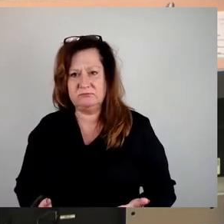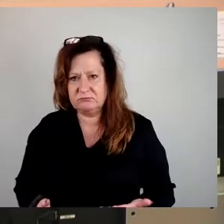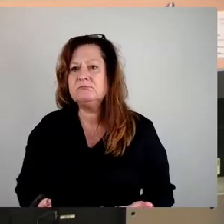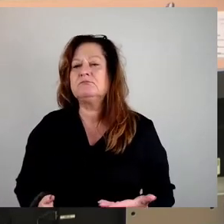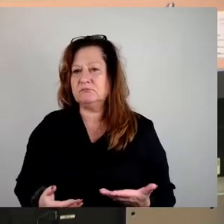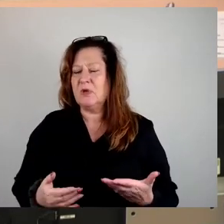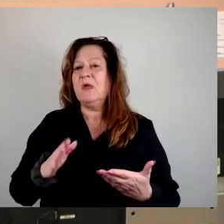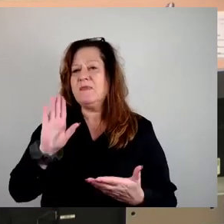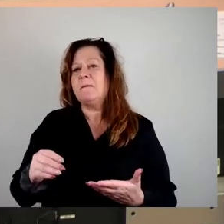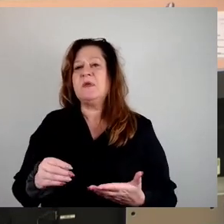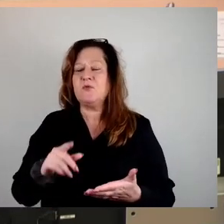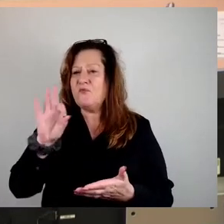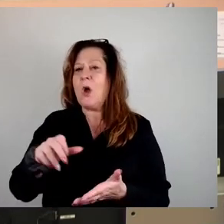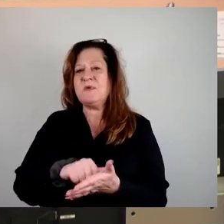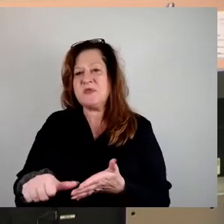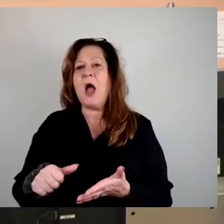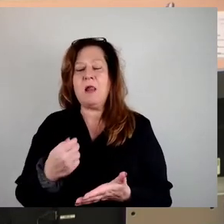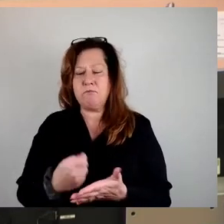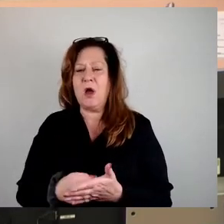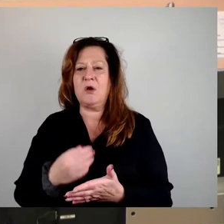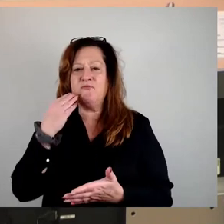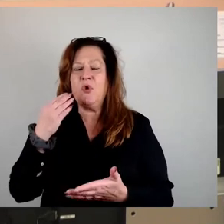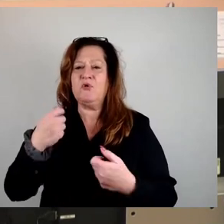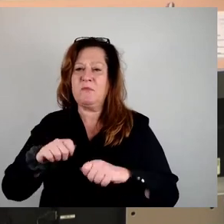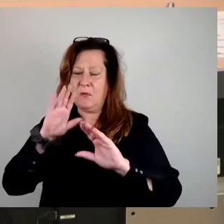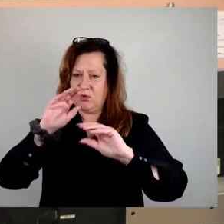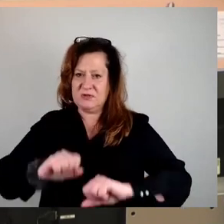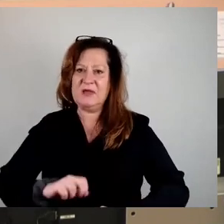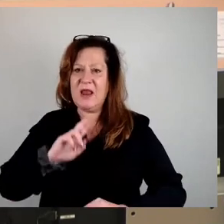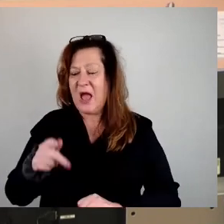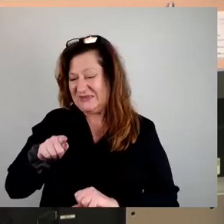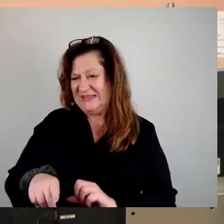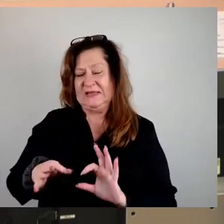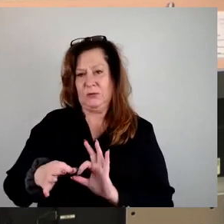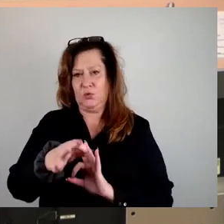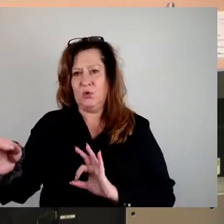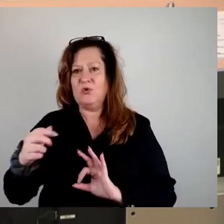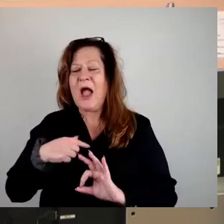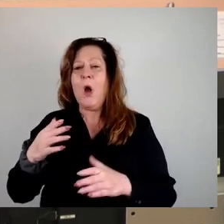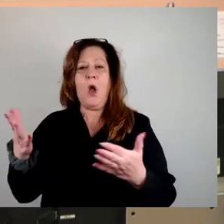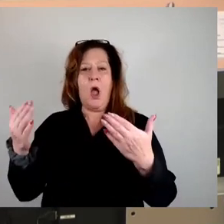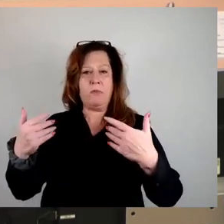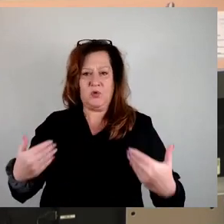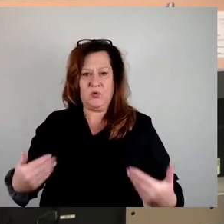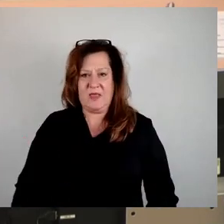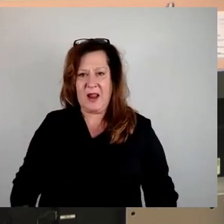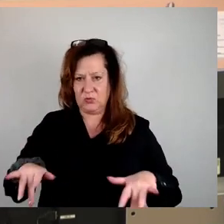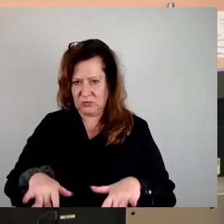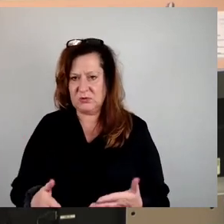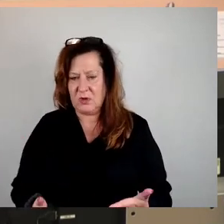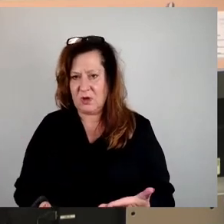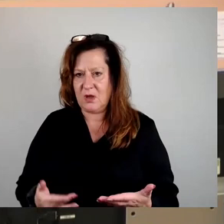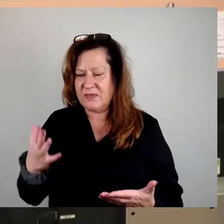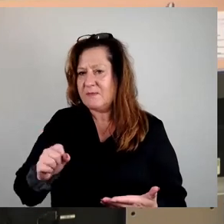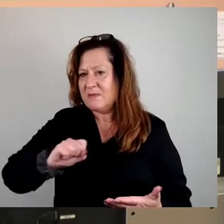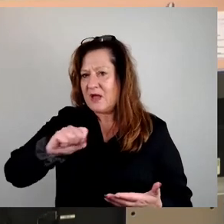Wohnungsbau. Vor allen Dingen aber ist natürlich mit dem Ankauf dieser Grundstücke auch eine Erwartungshaltung verbunden, nämlich, dass wir sie möglichst schnell überhaupt erst mal nutzbar